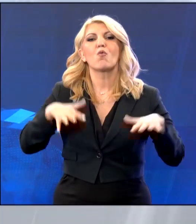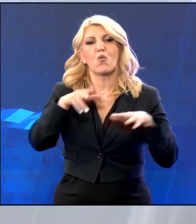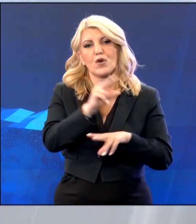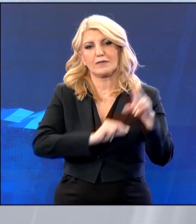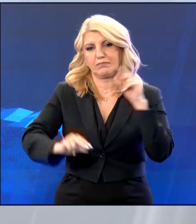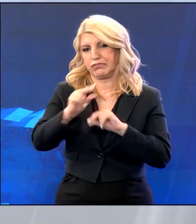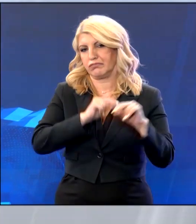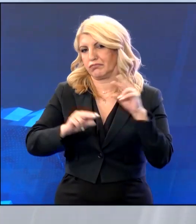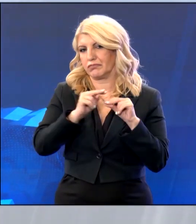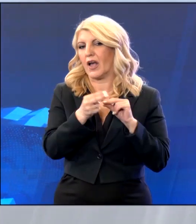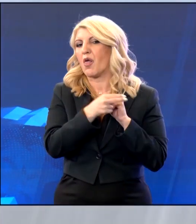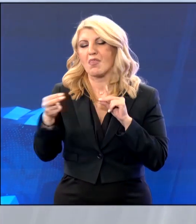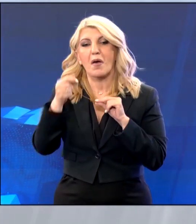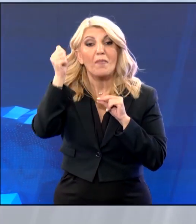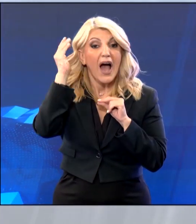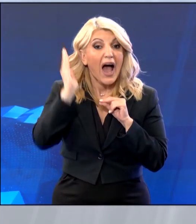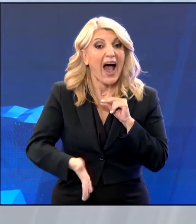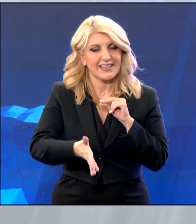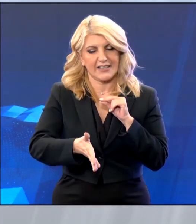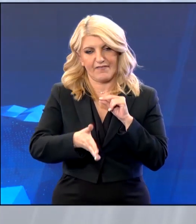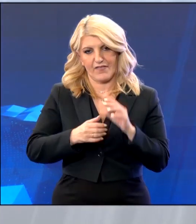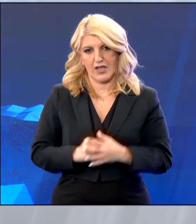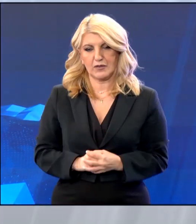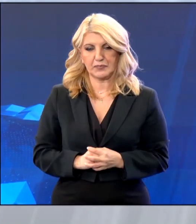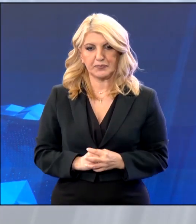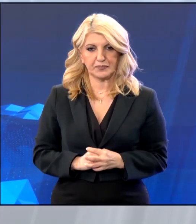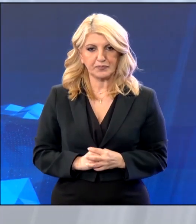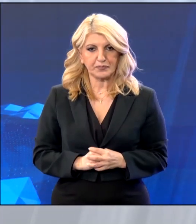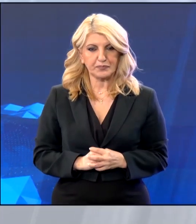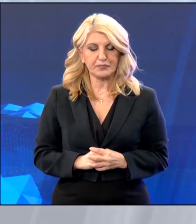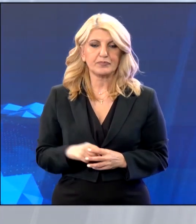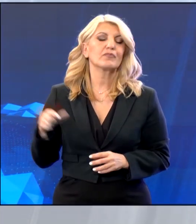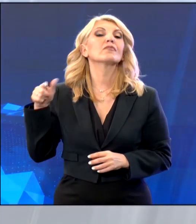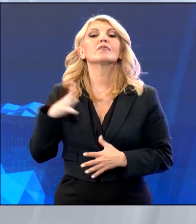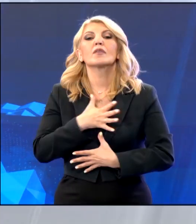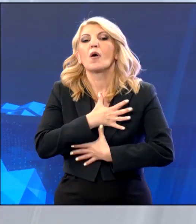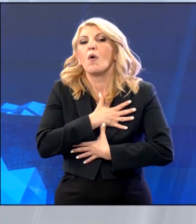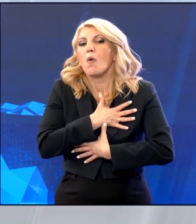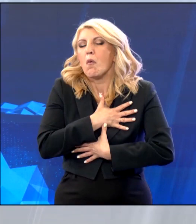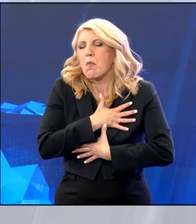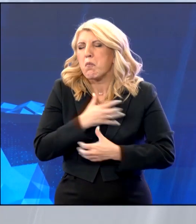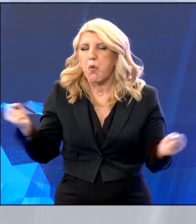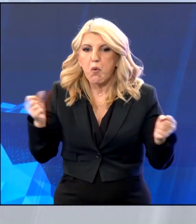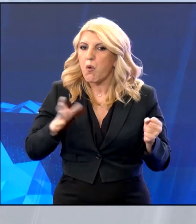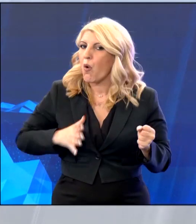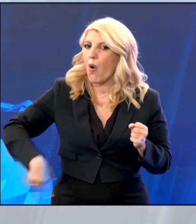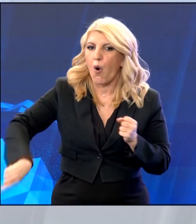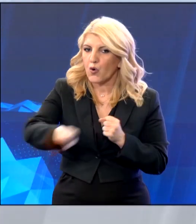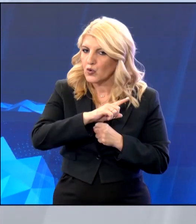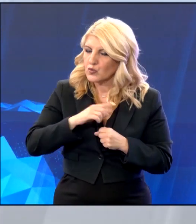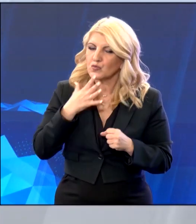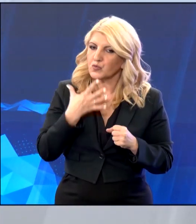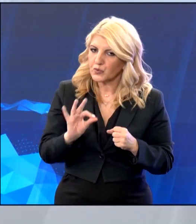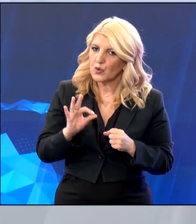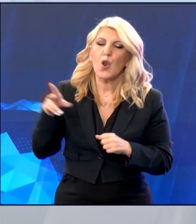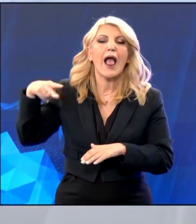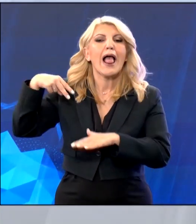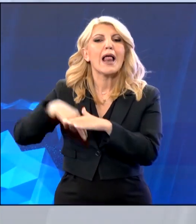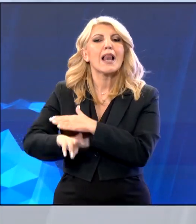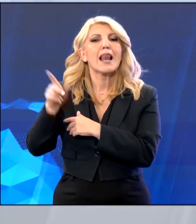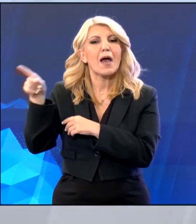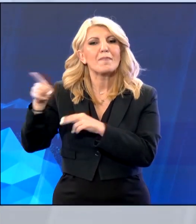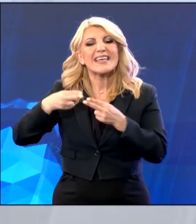Οργή προκάλεσε η προκλητική απόφαση του Συμβουλίου Πλημιελωδικών Λαμίας να αποφυλακιστεί ο Νίκος Μιχαλογιάκος με τις φοδρές